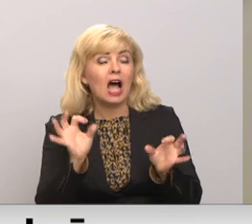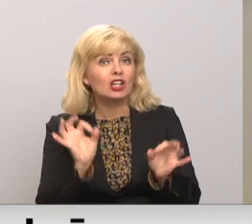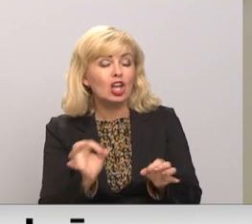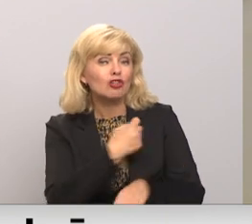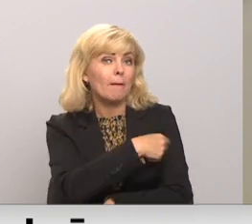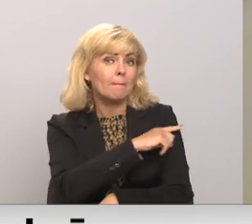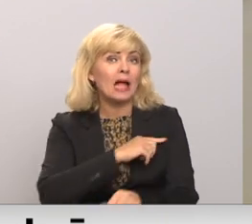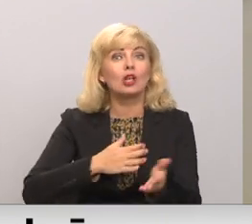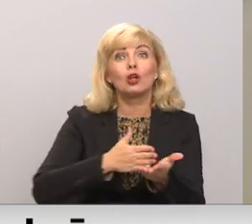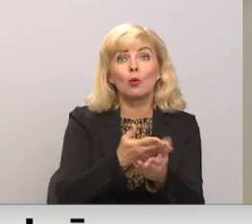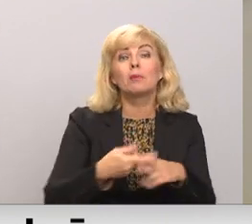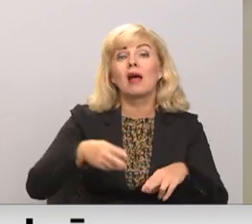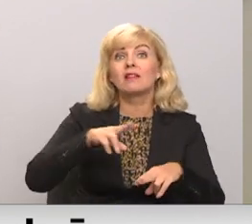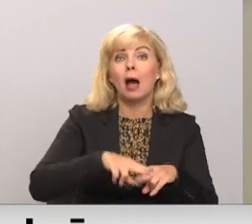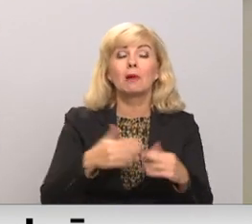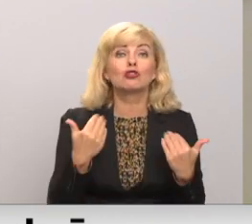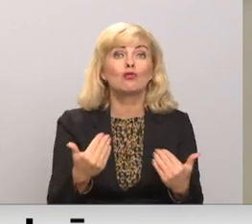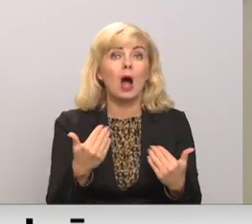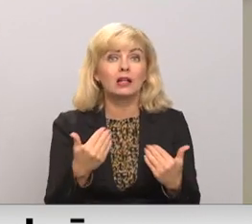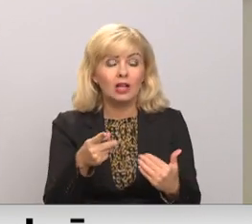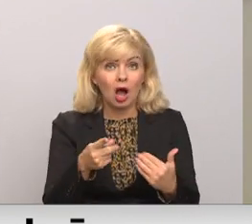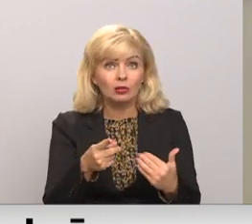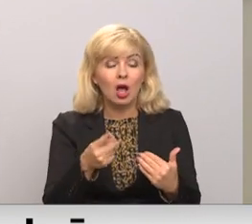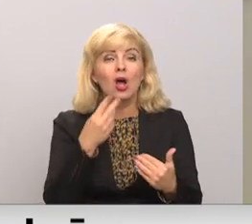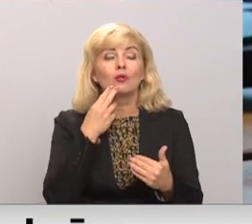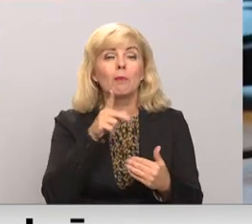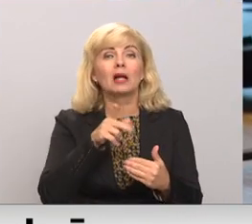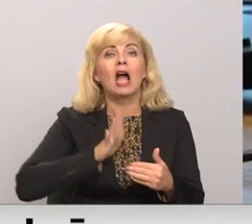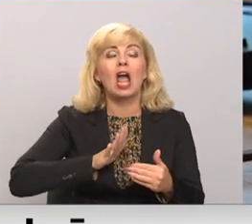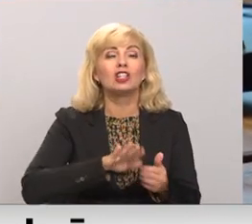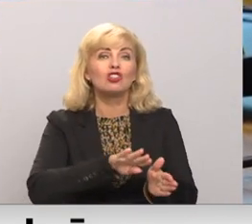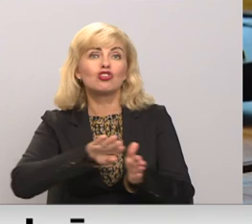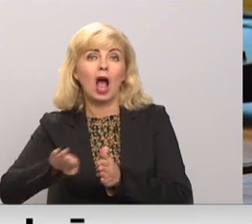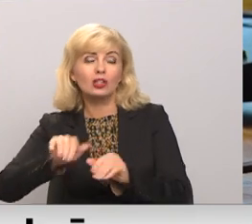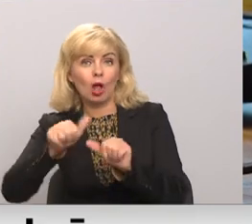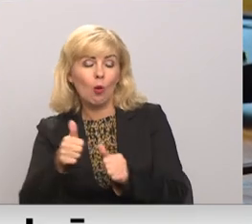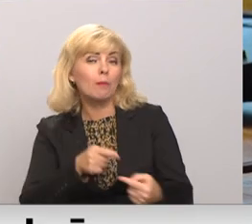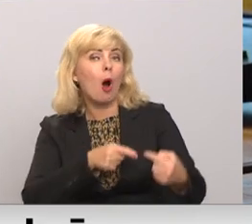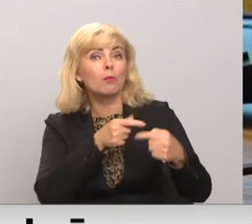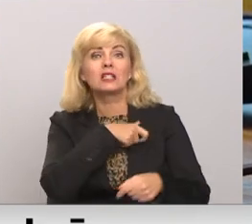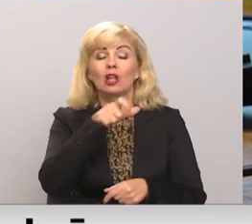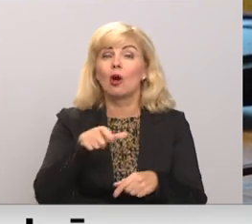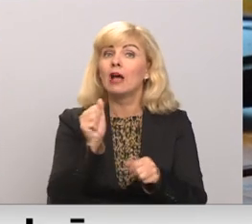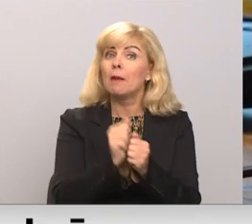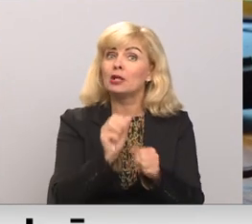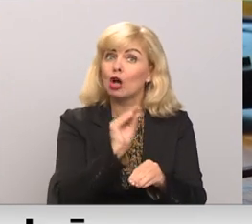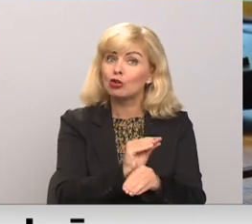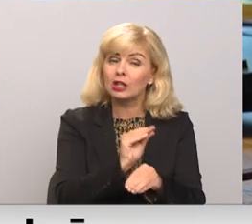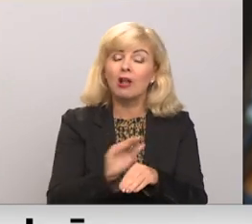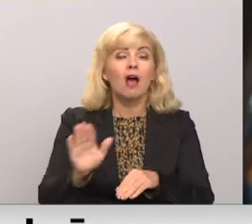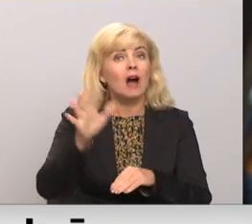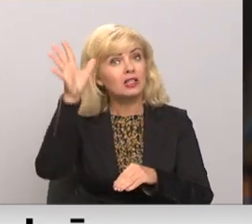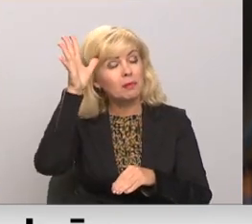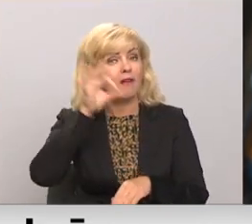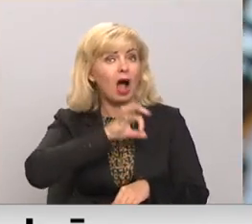jomā. Kāpēc viņas šodien mēs noliekam lūdzēju lomā? Opzīcijas deputāti bieži kritizēja arī valsts pārvaldes